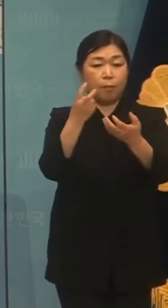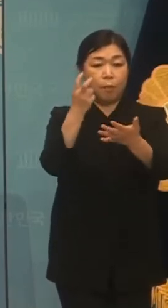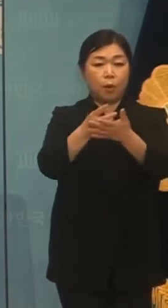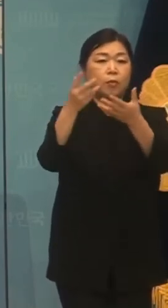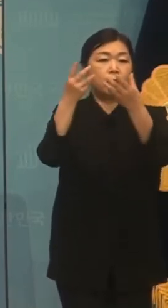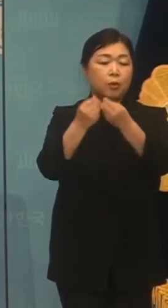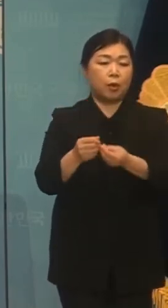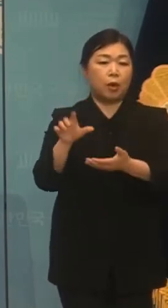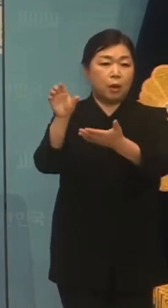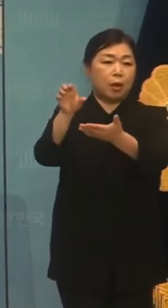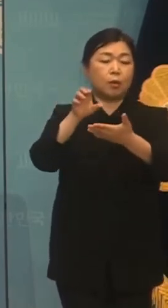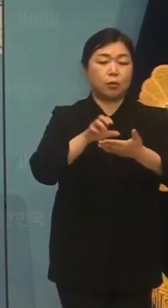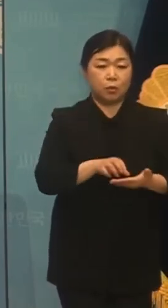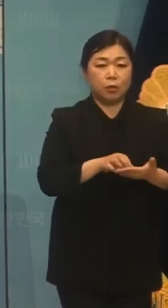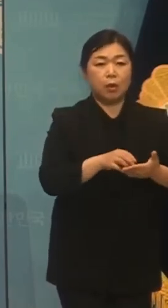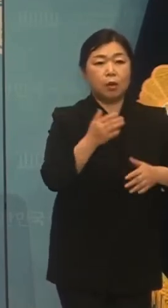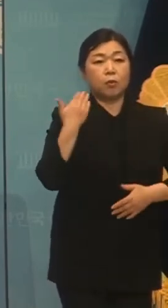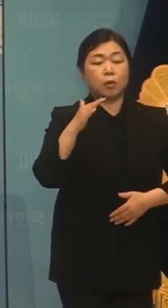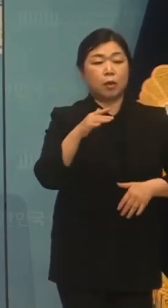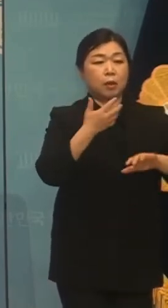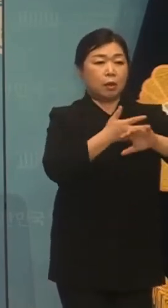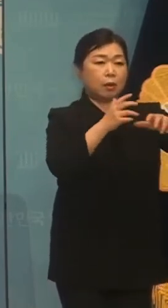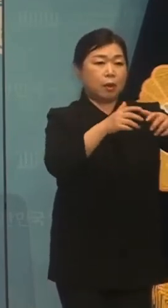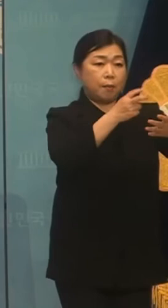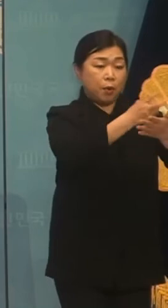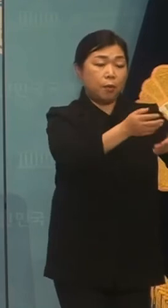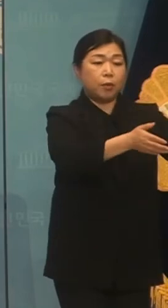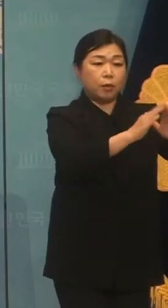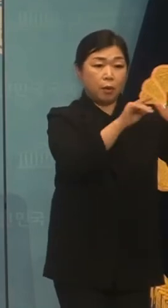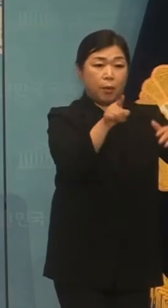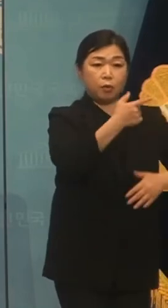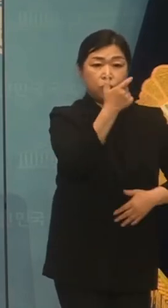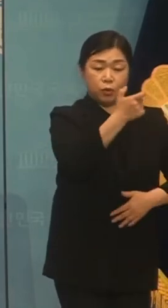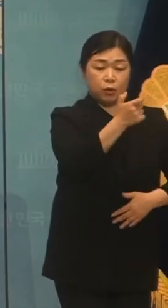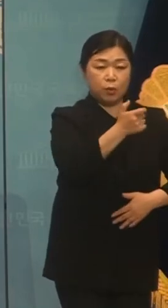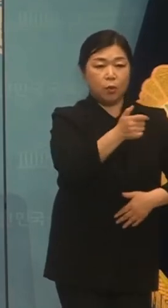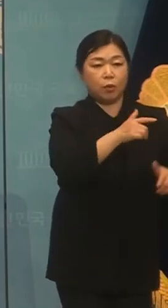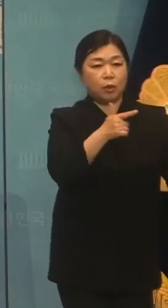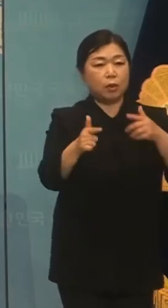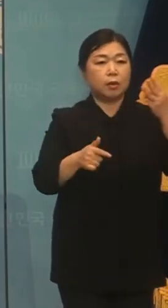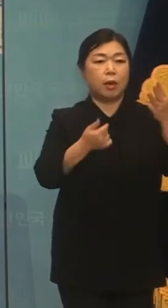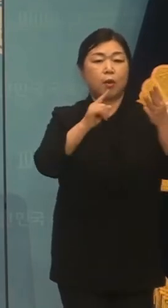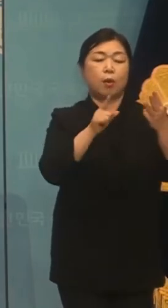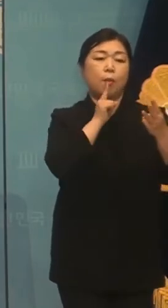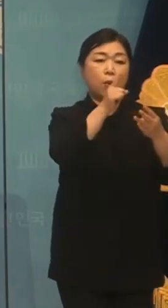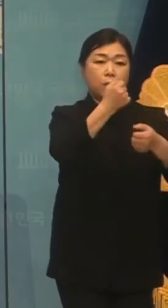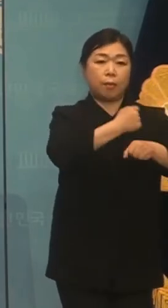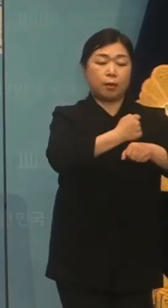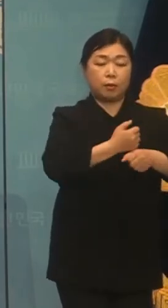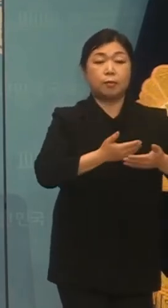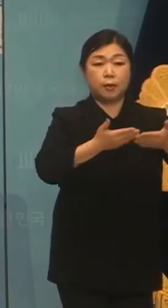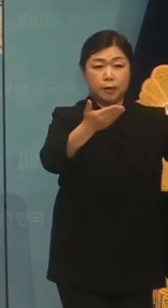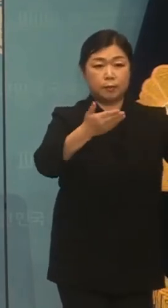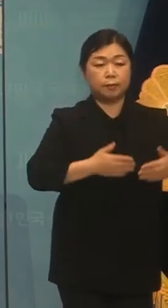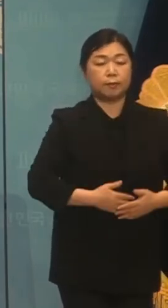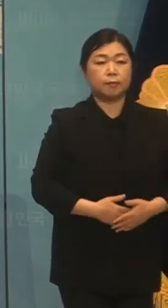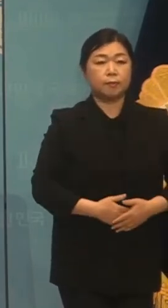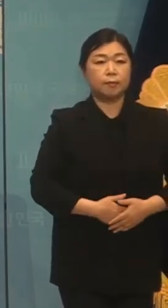최신 외국입법정보 제160호 등 총 3건의 보보서를 갈라간다고 합니다.